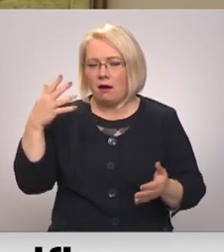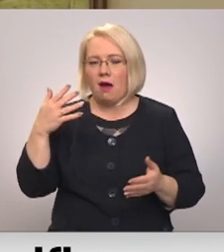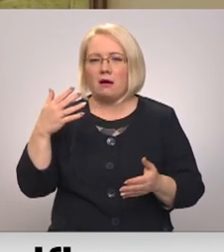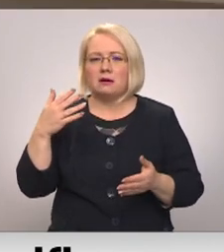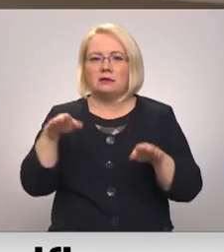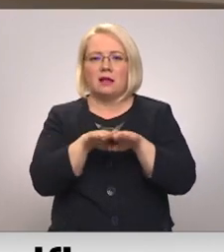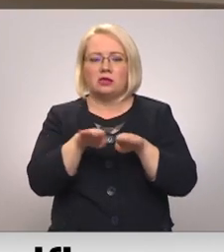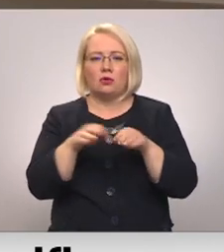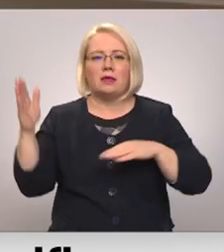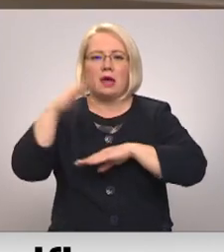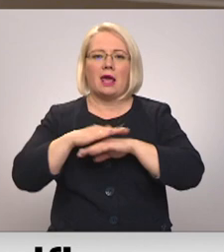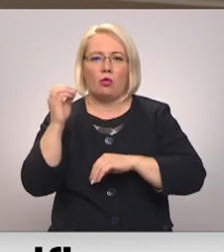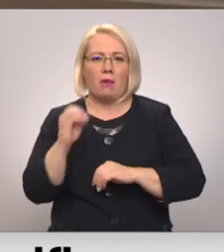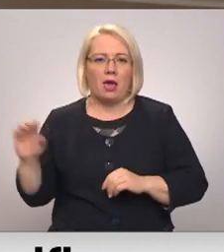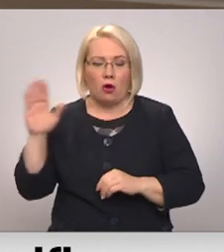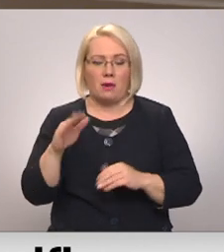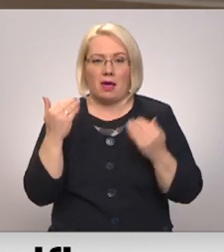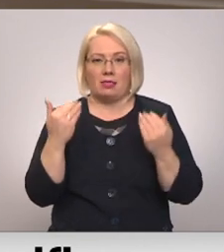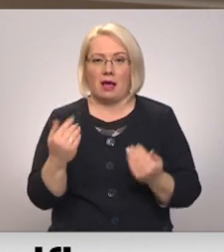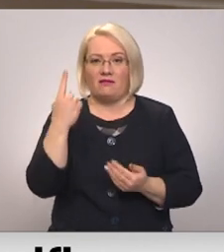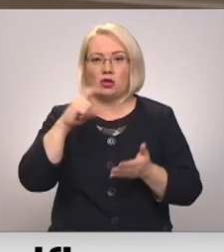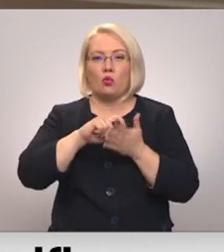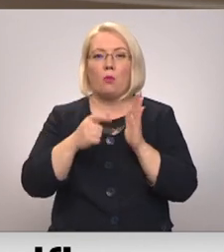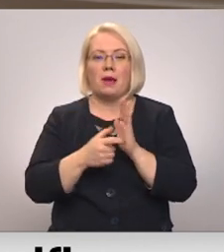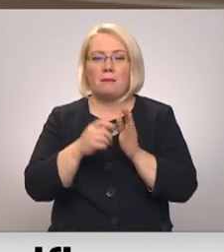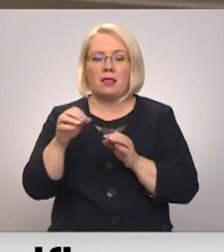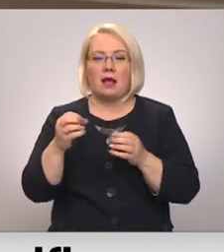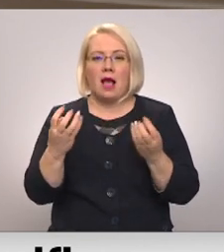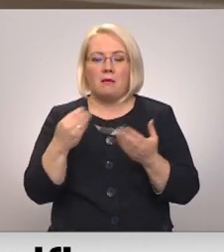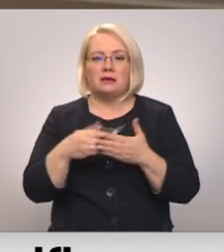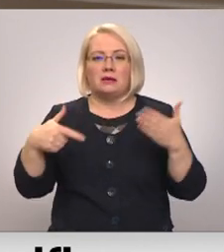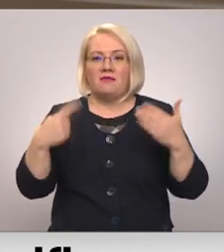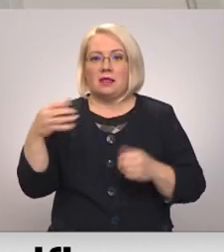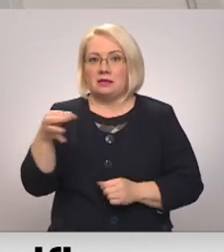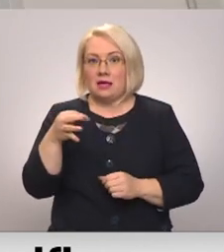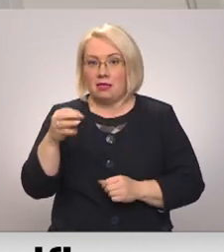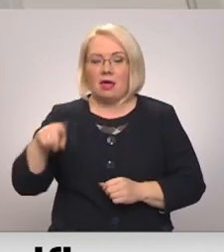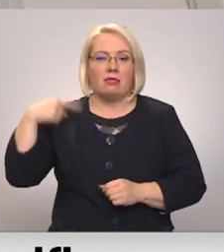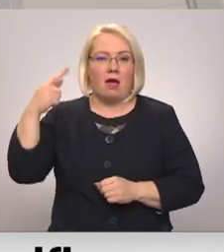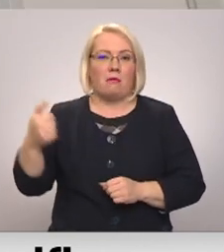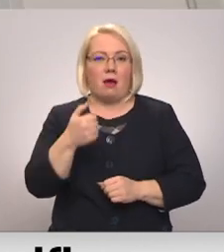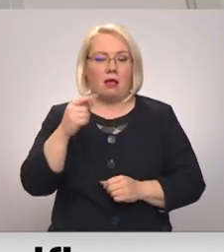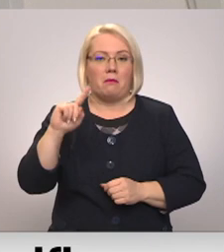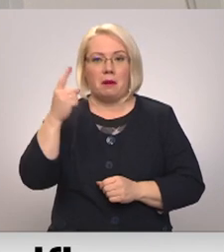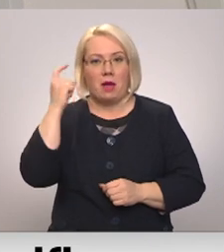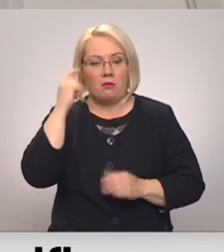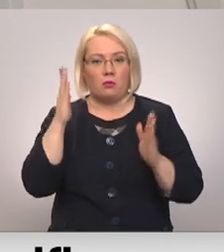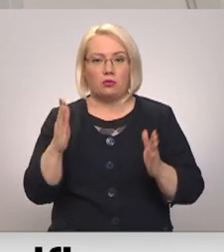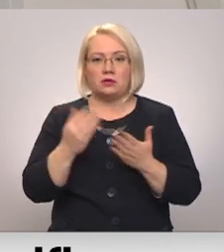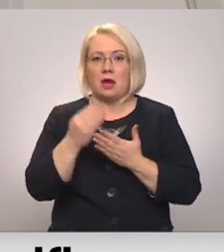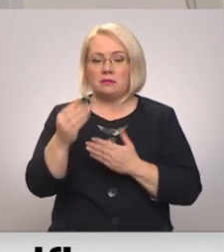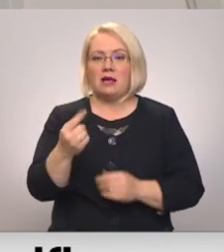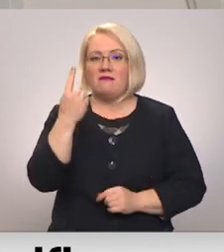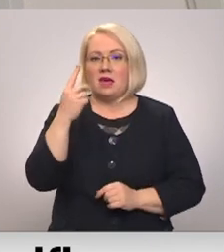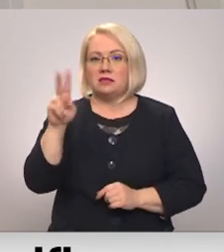rietuma Eiropā. Ja šobrīd viens kubikmetrs gāzes maksā 71 centu, tad jau no nākamā gada 1. janvāra būs jāmaksā viens